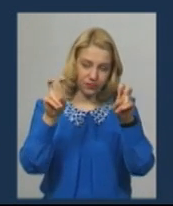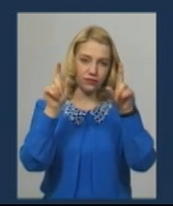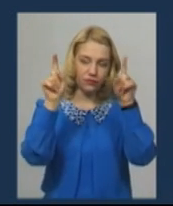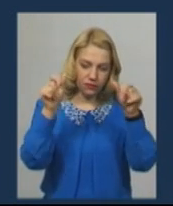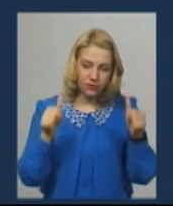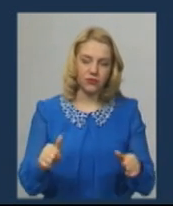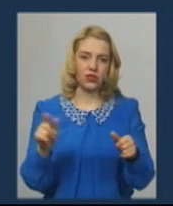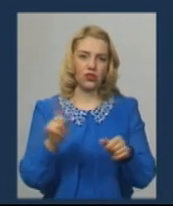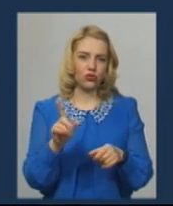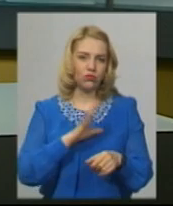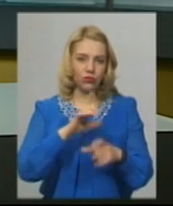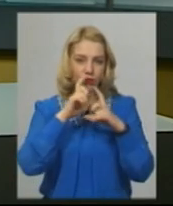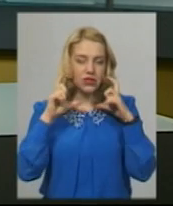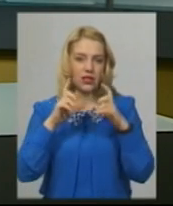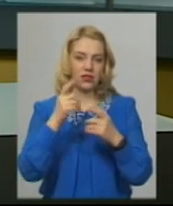щоб були в масках.